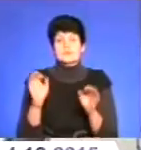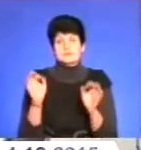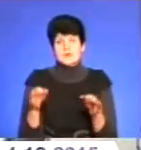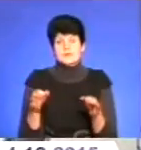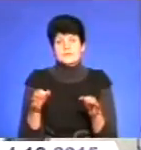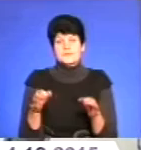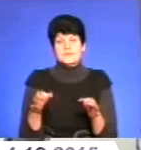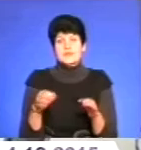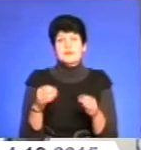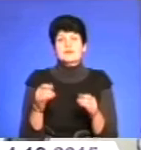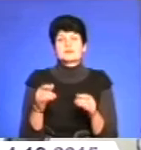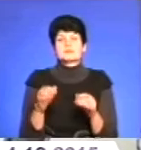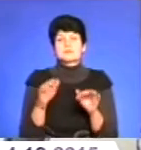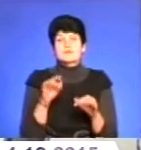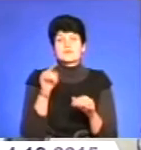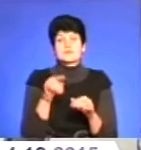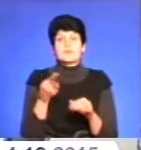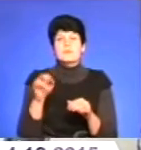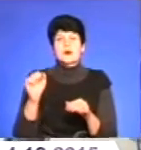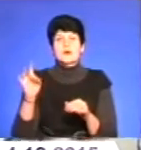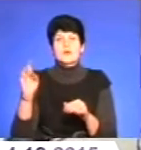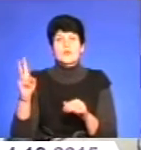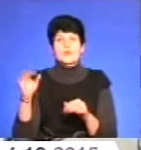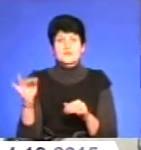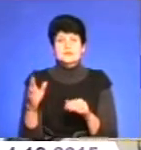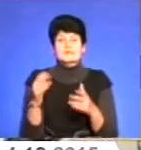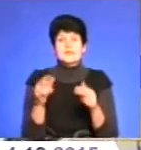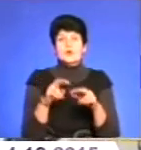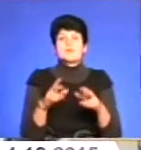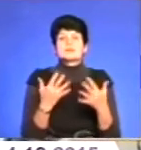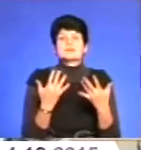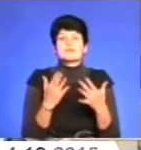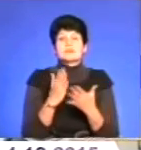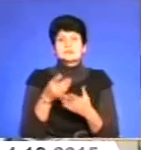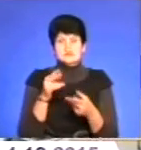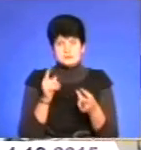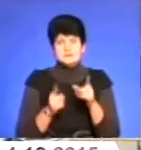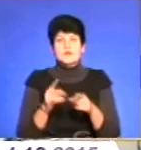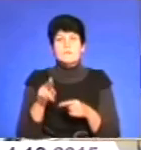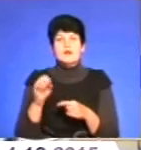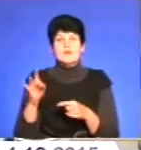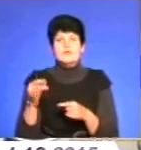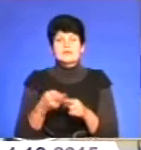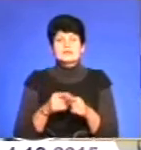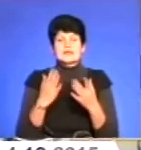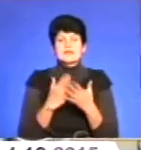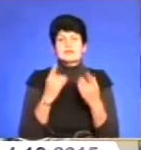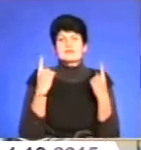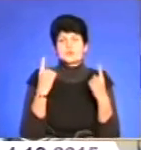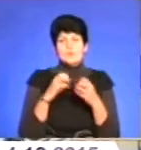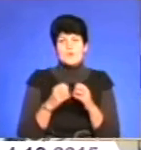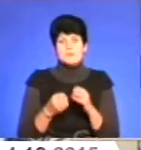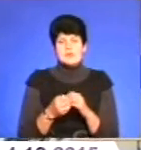Діло ще в парковках саме. Давайте розбирати парковки, скільки в нас є легальних парковок. Це теж є дуже великою проблемою.